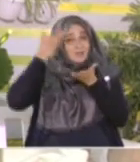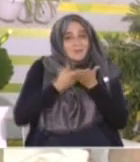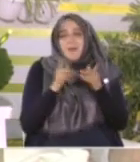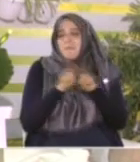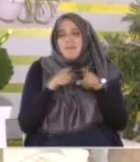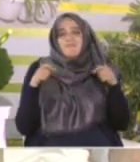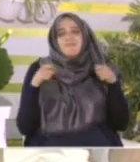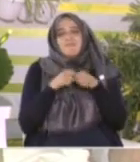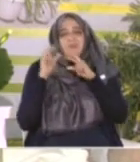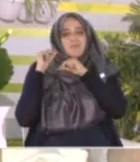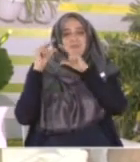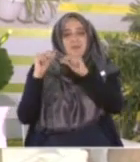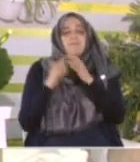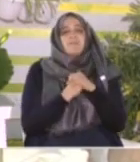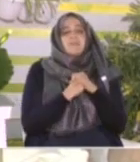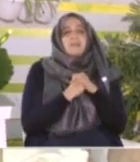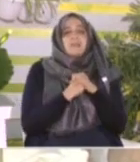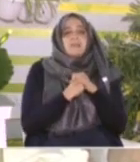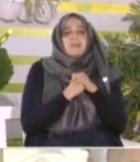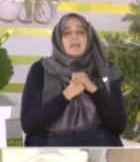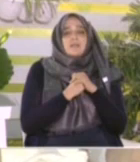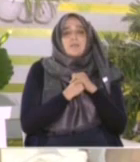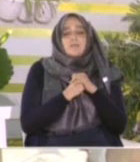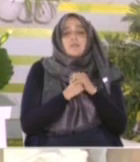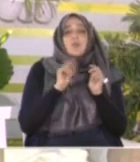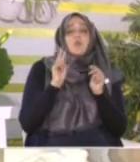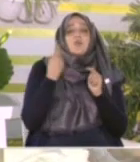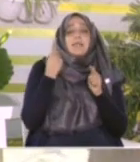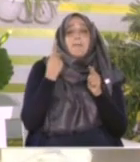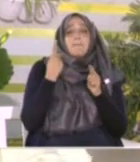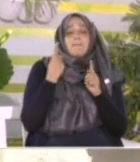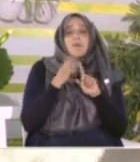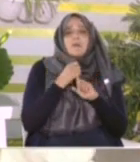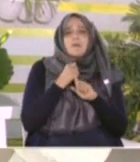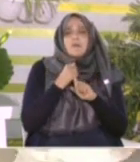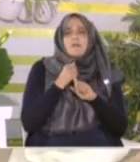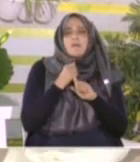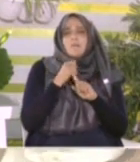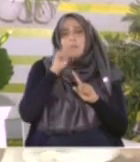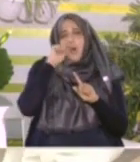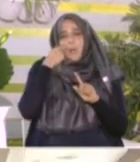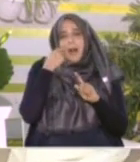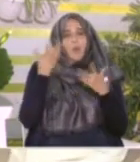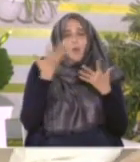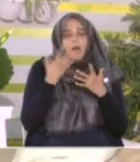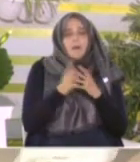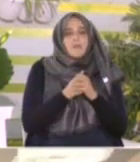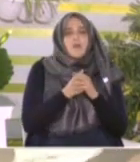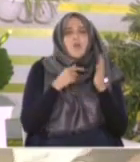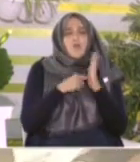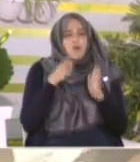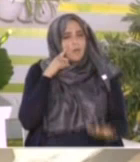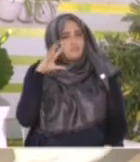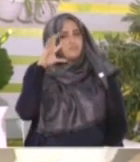مع مقام إبراهيم هذا الموقف الأول والموقف الثاني أنه حين مرى الحرج حرج